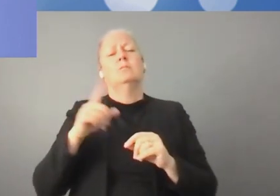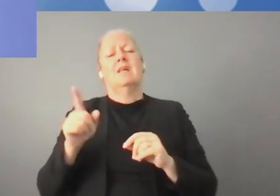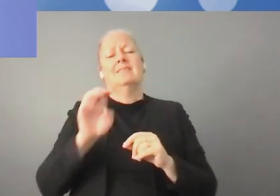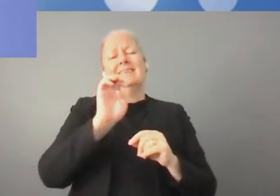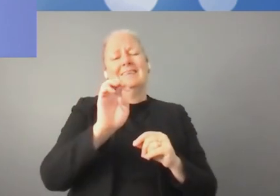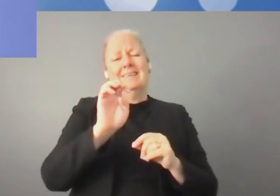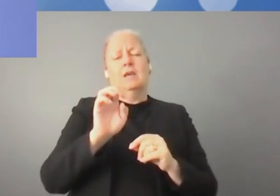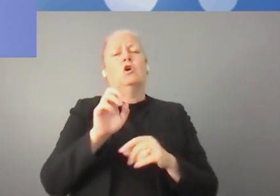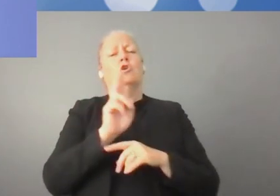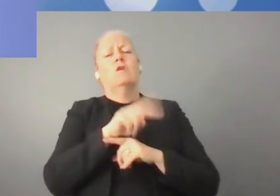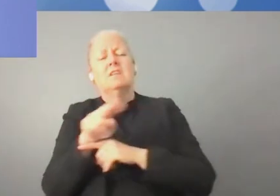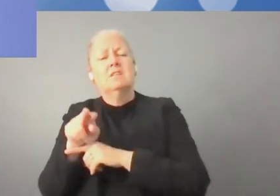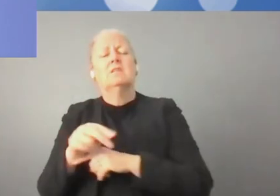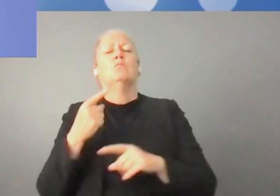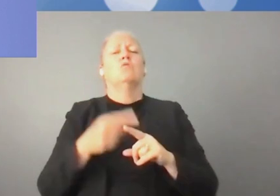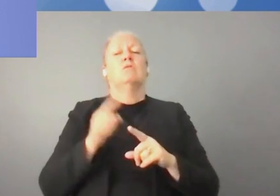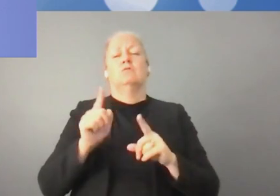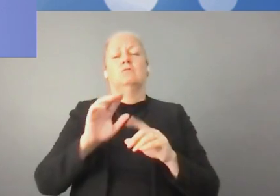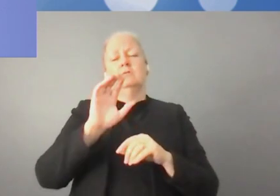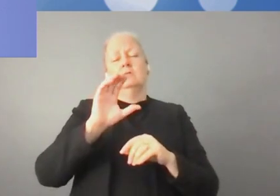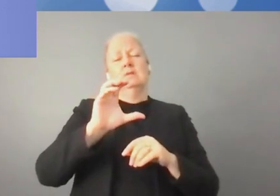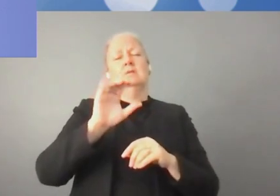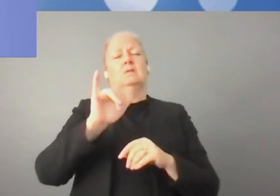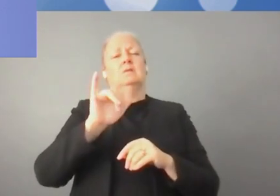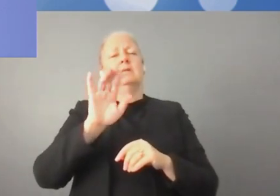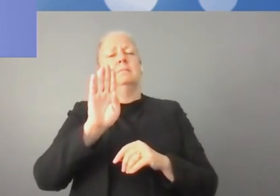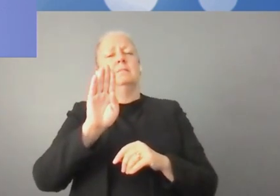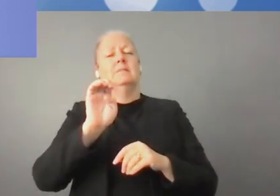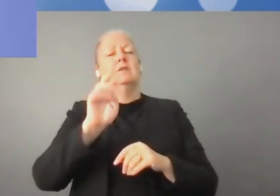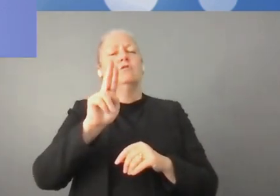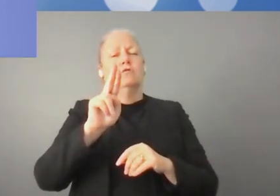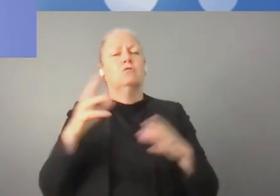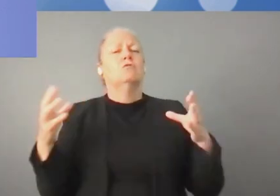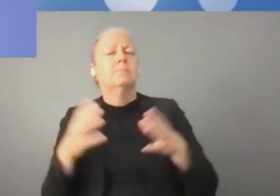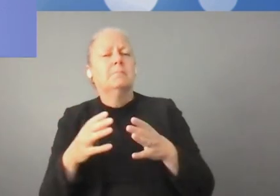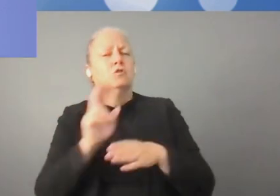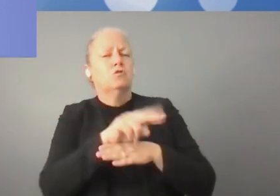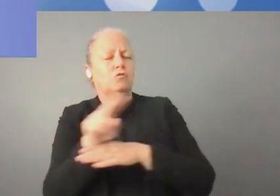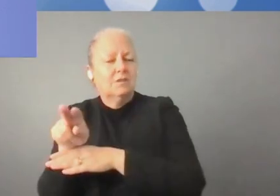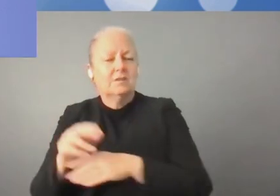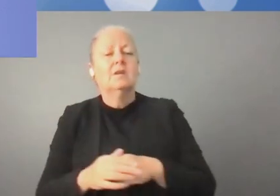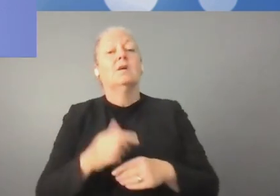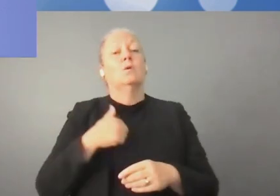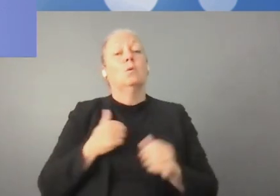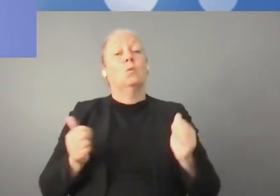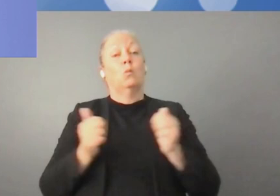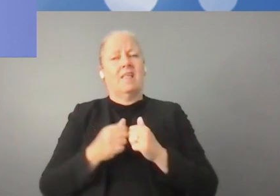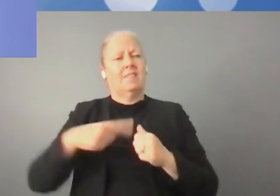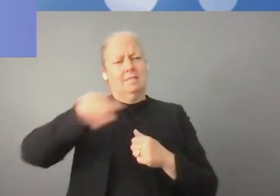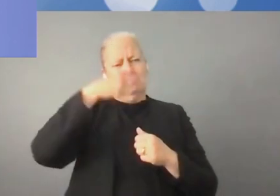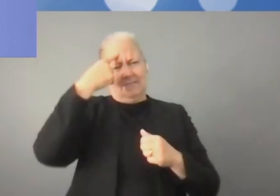dans le cadre de groupes de travail de l'ONU. Ce sont des groupes de travail qui concernent les nouveaux services numériques et aussi la